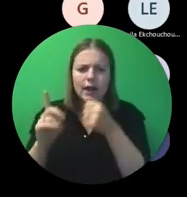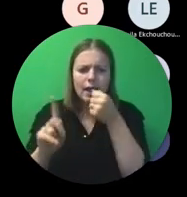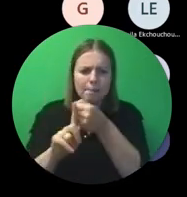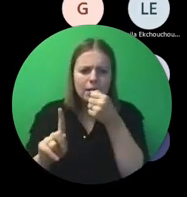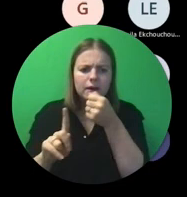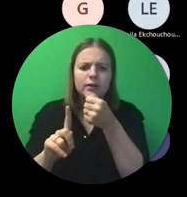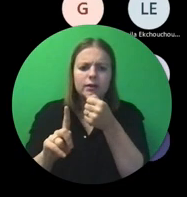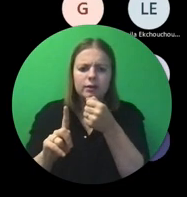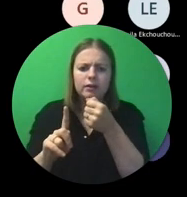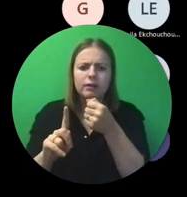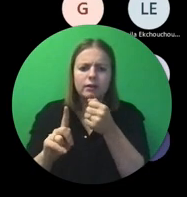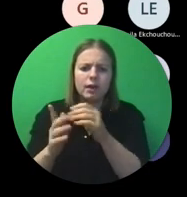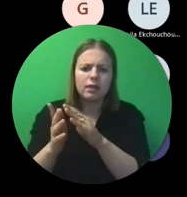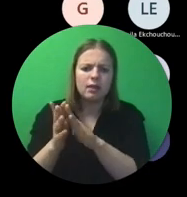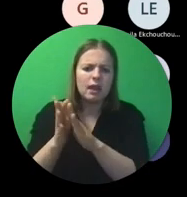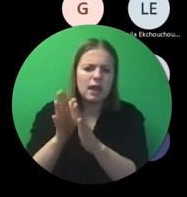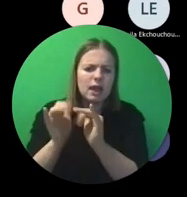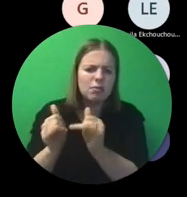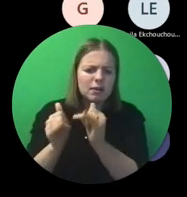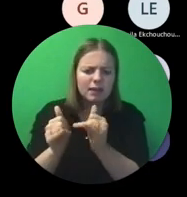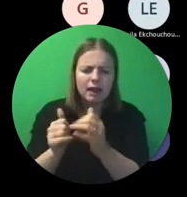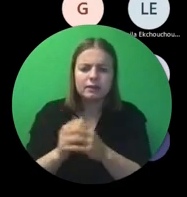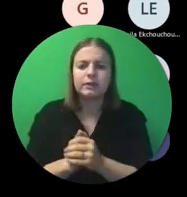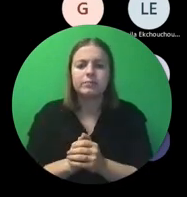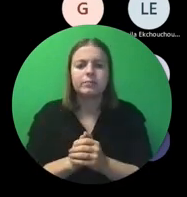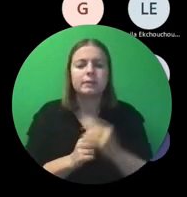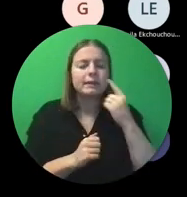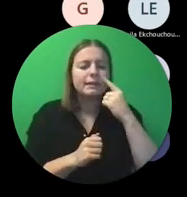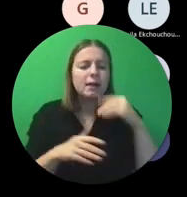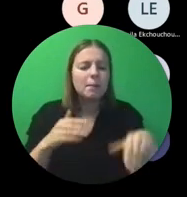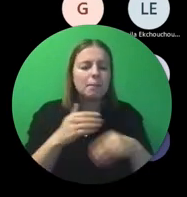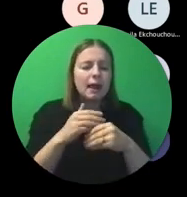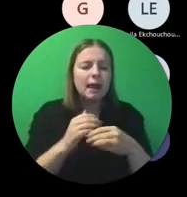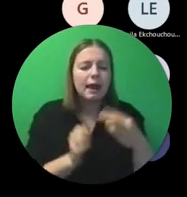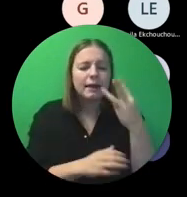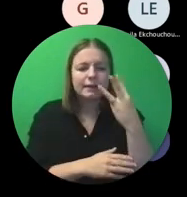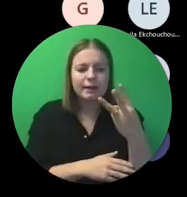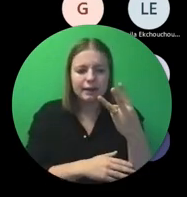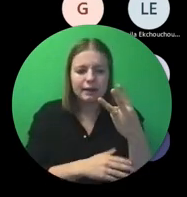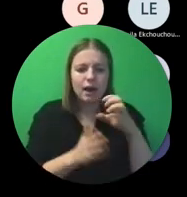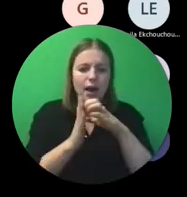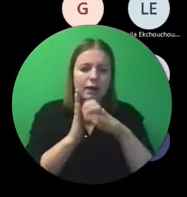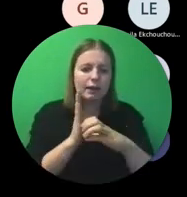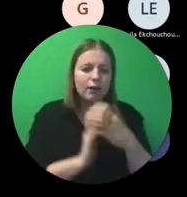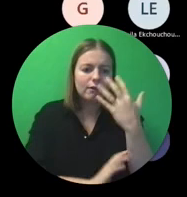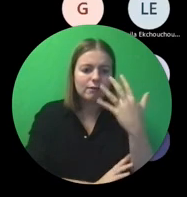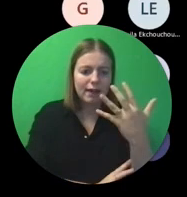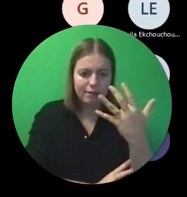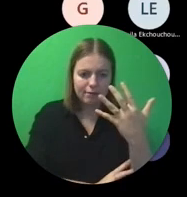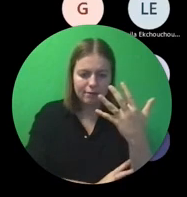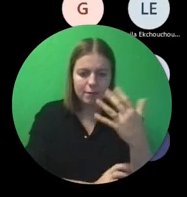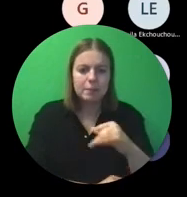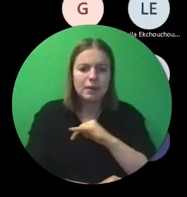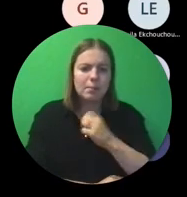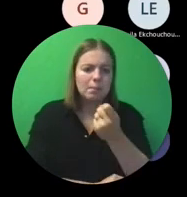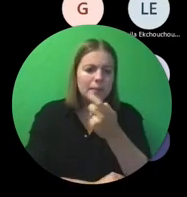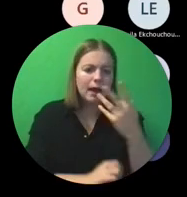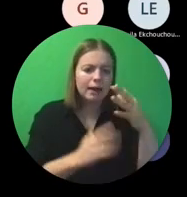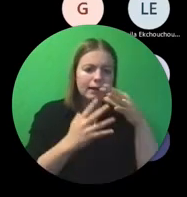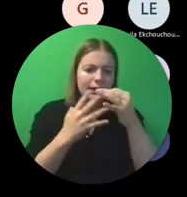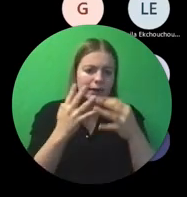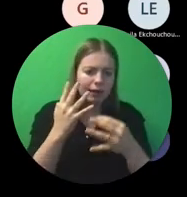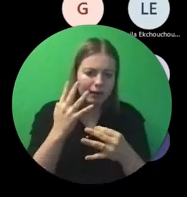Je zal zien in die annex 3, staat in artikel 5, een aantal criteria